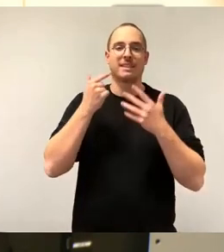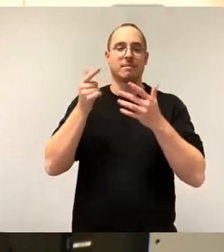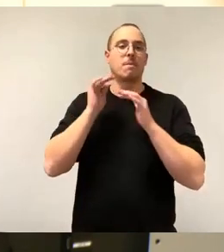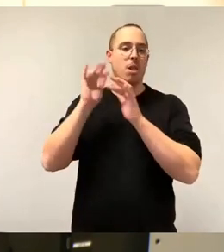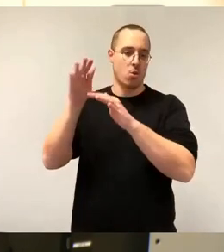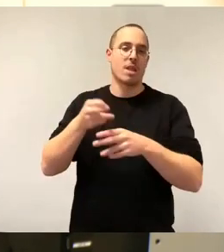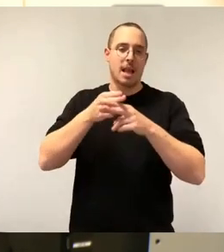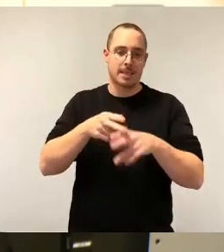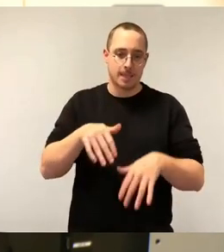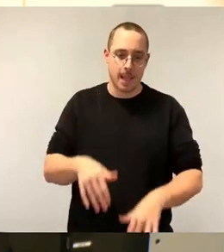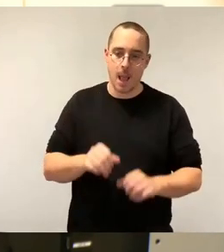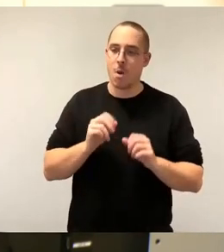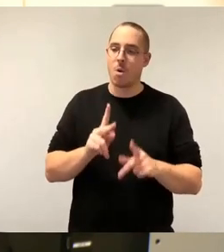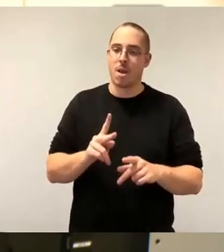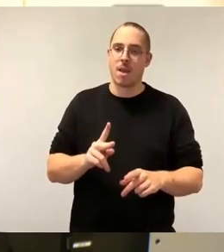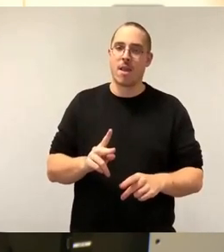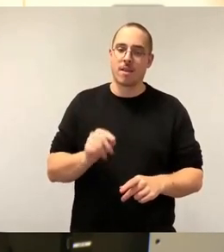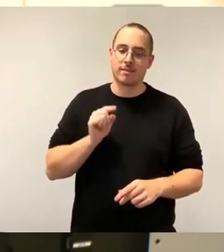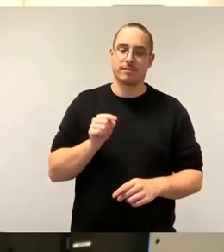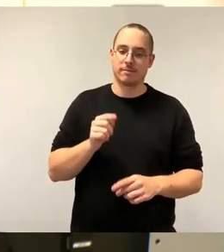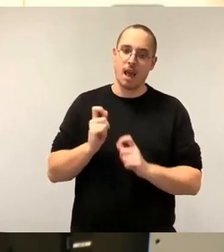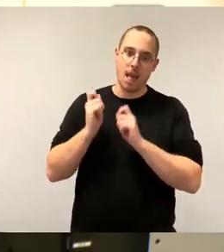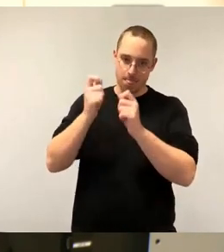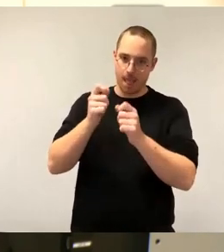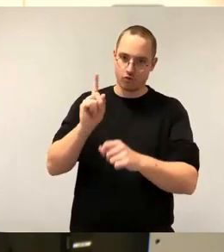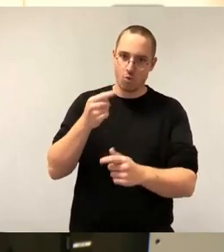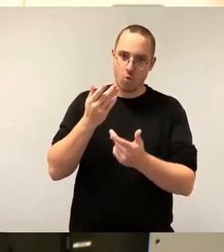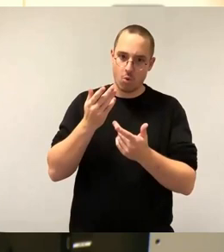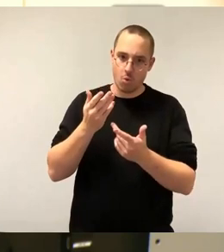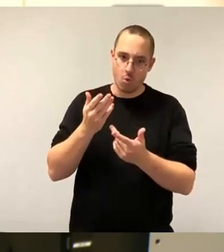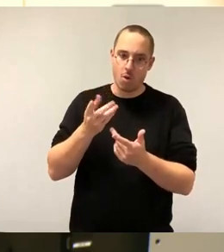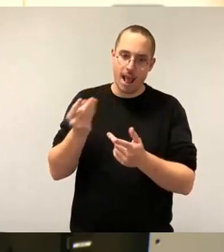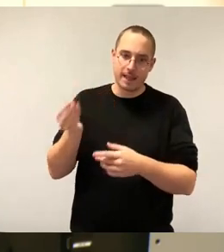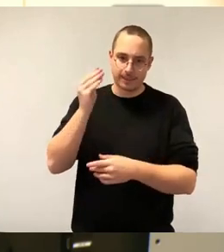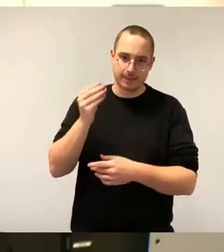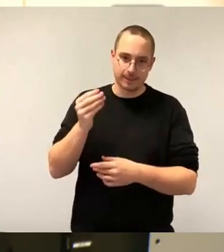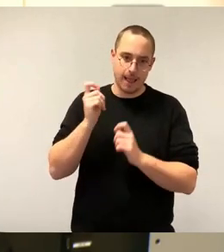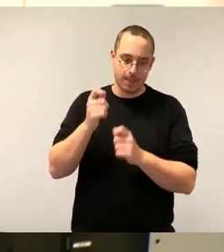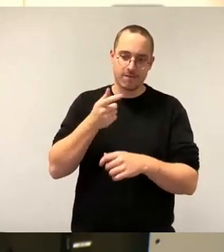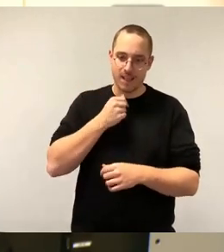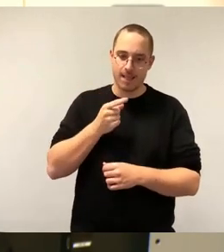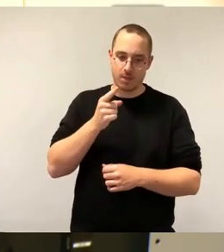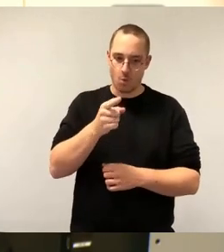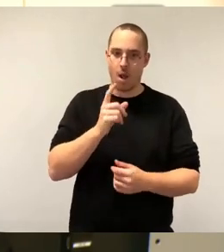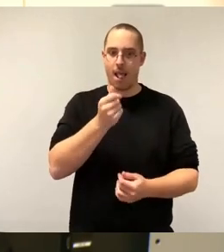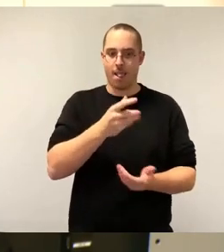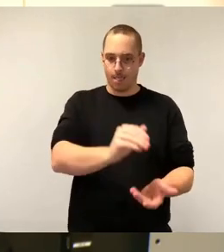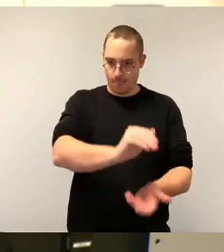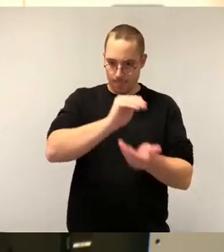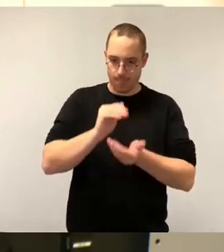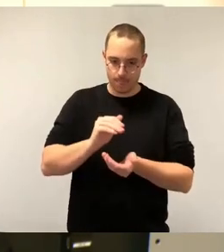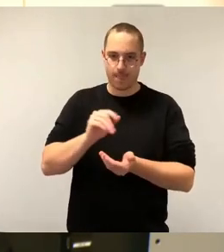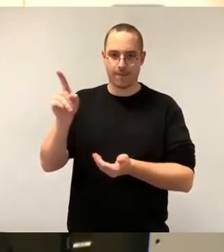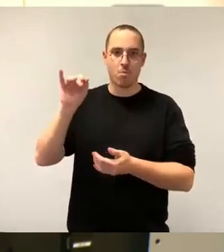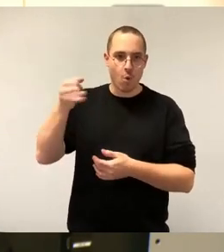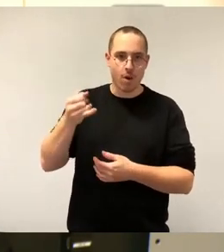Geschäftskrank ist, Ihnen den Vorschlag gemacht oder werden den Vorschlag machen, dieses Geld eben zu nehmen, um diese Projekte jetzt wieder anzustoßen. Denn ich glaube,